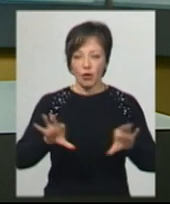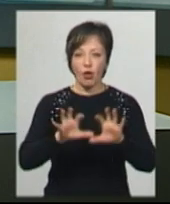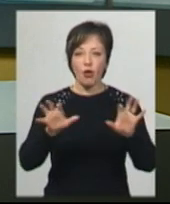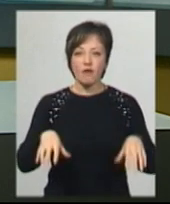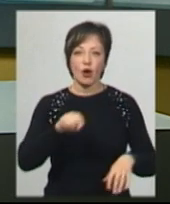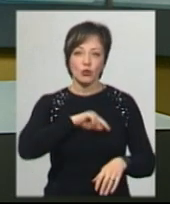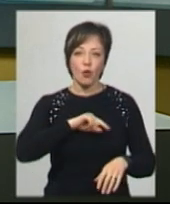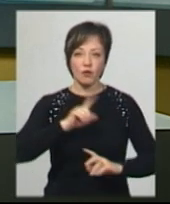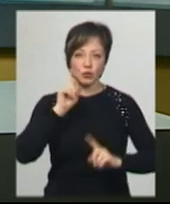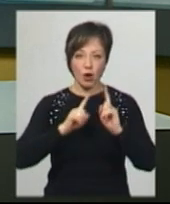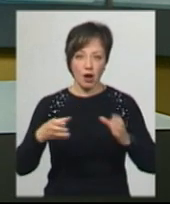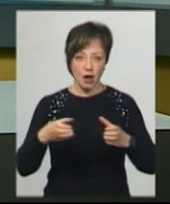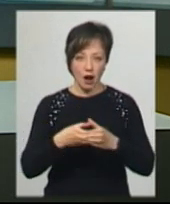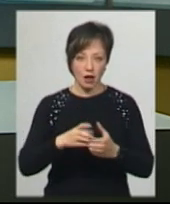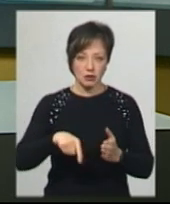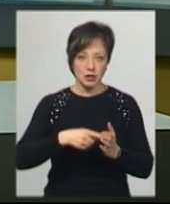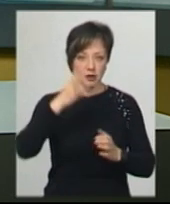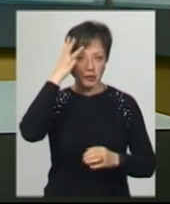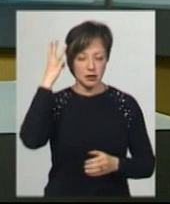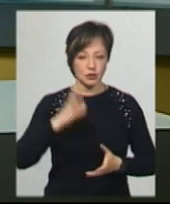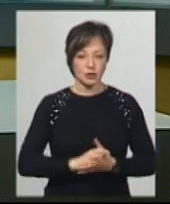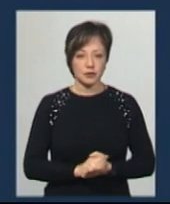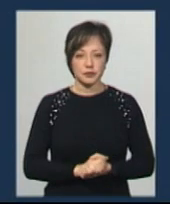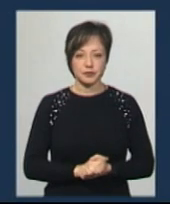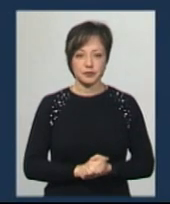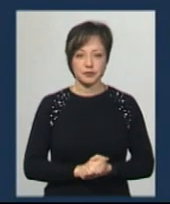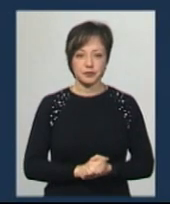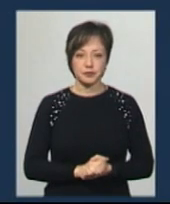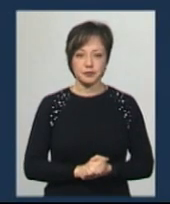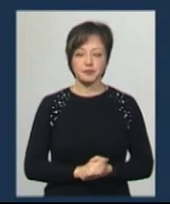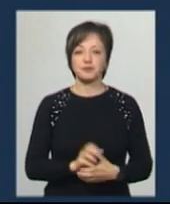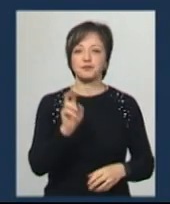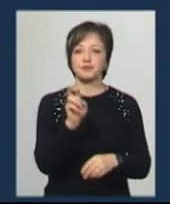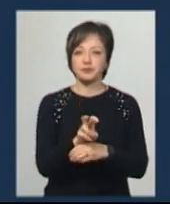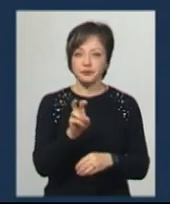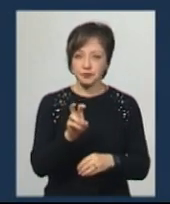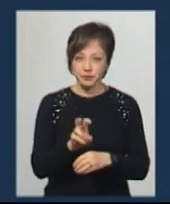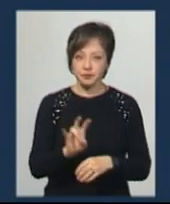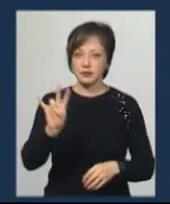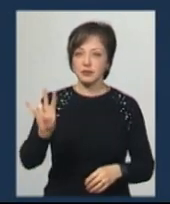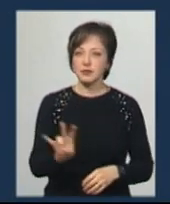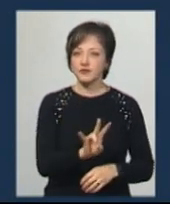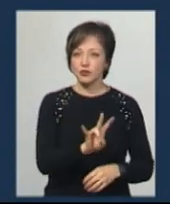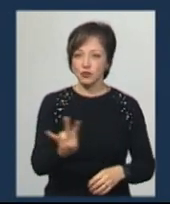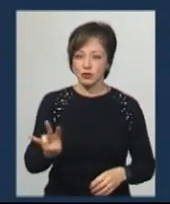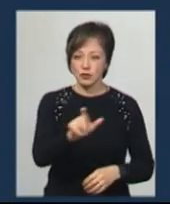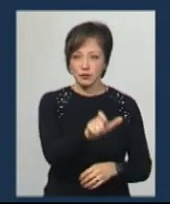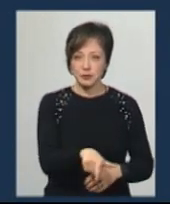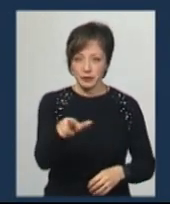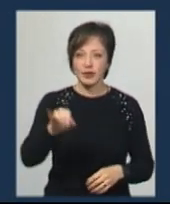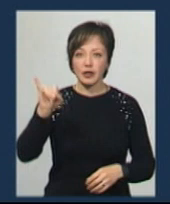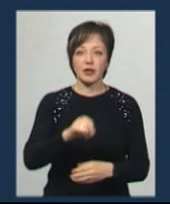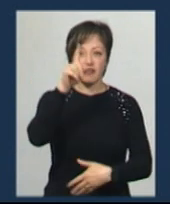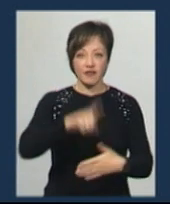Духовної ради міста Хмельницького Антоній Мохота. Відвідання священнослужителями і мірянами